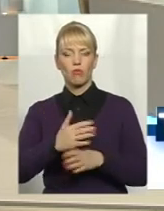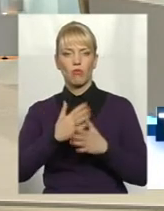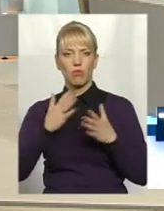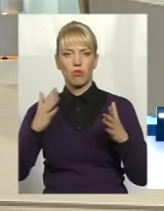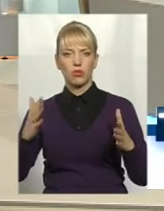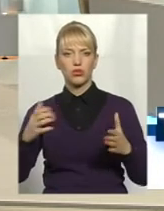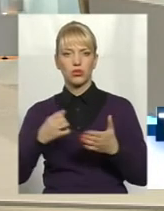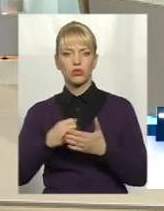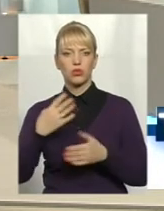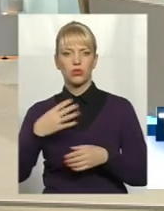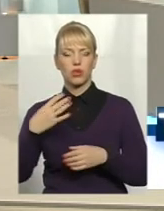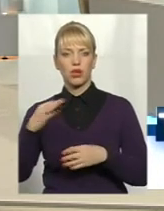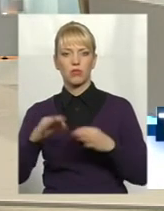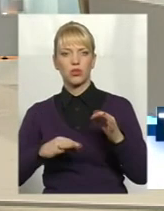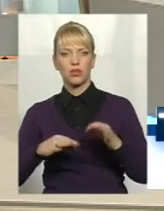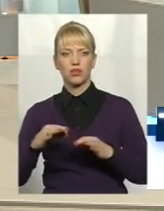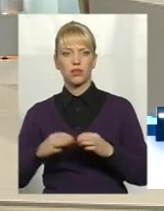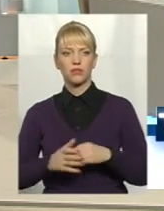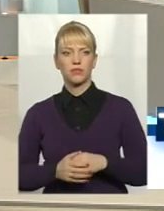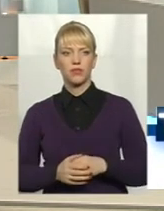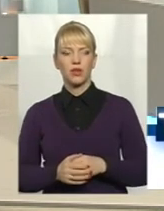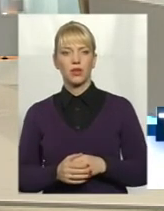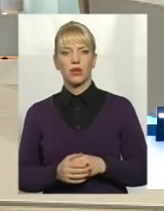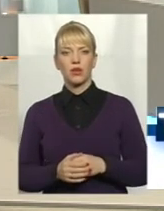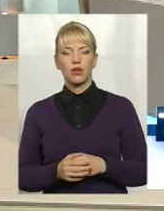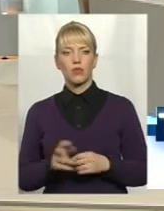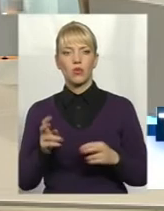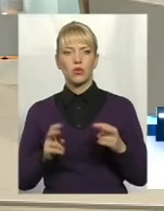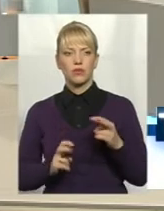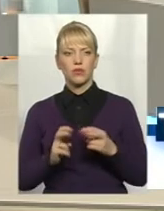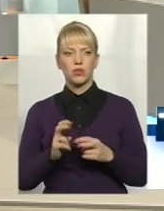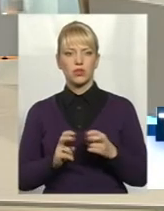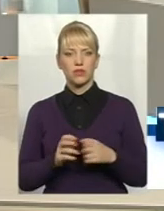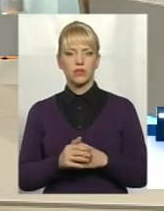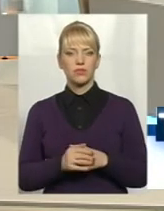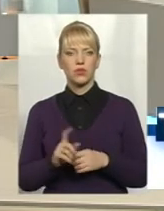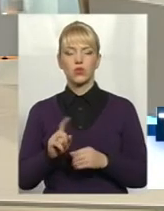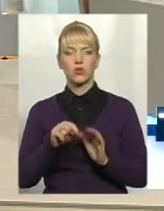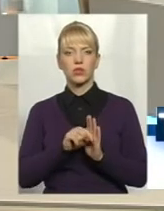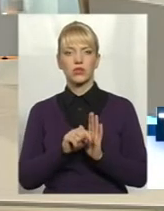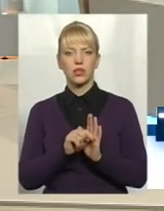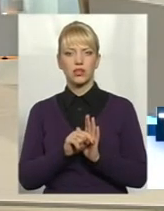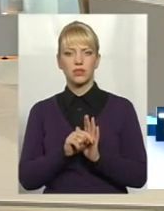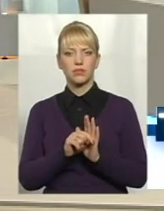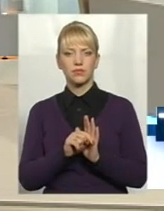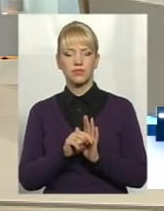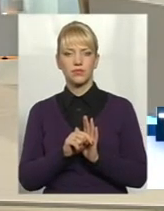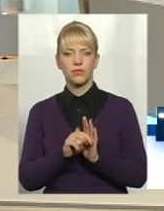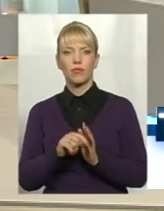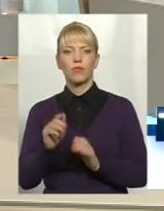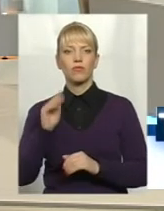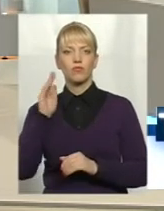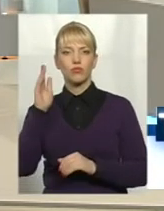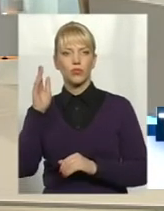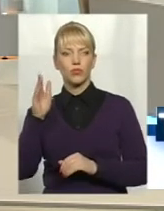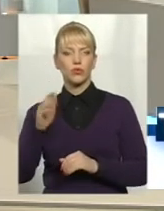навіть до 40, може бути більше процентів производства. що касається будучих